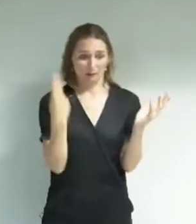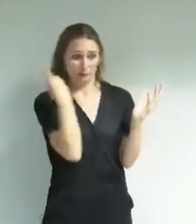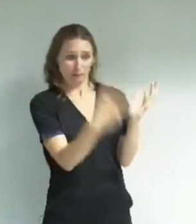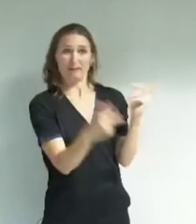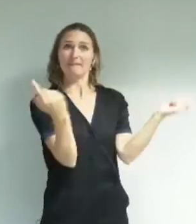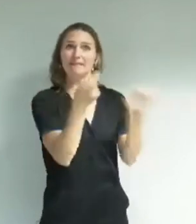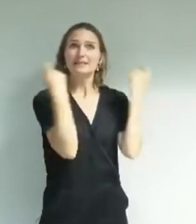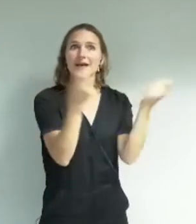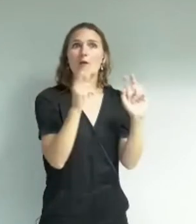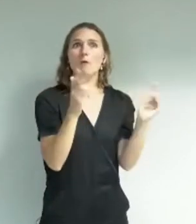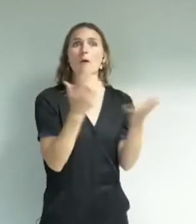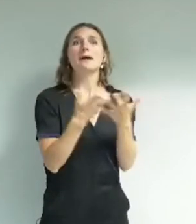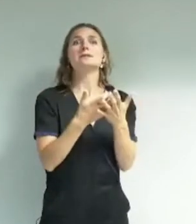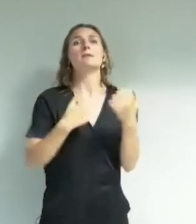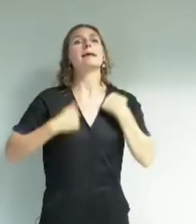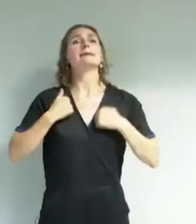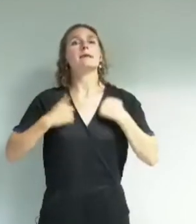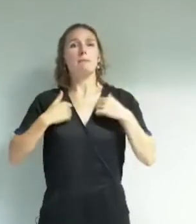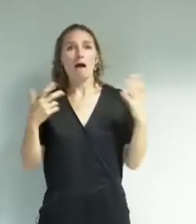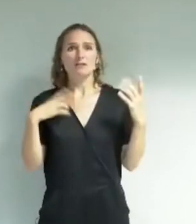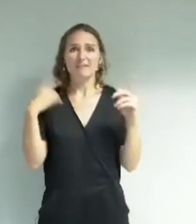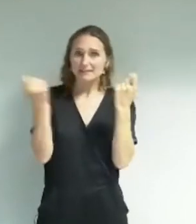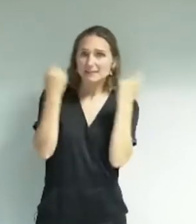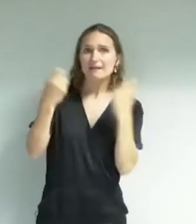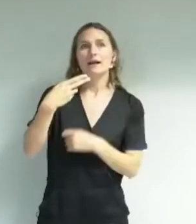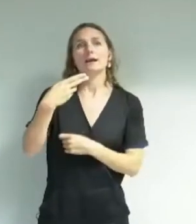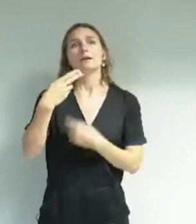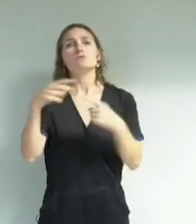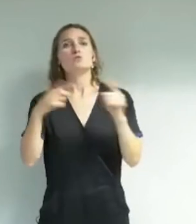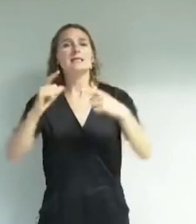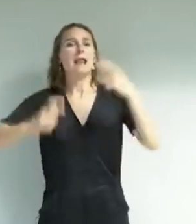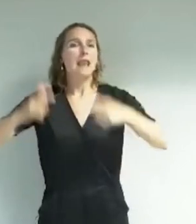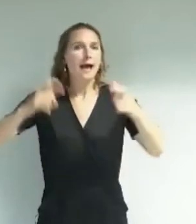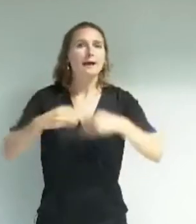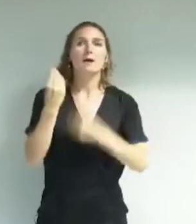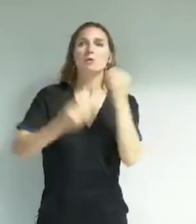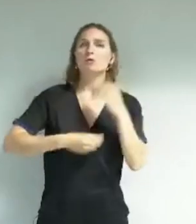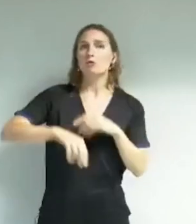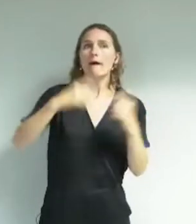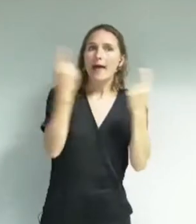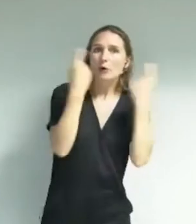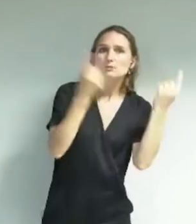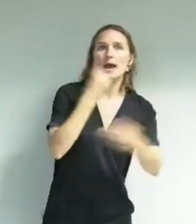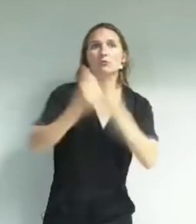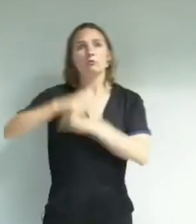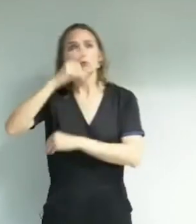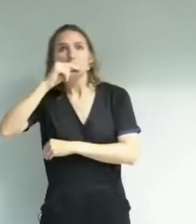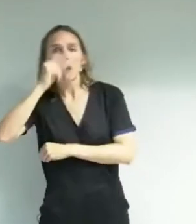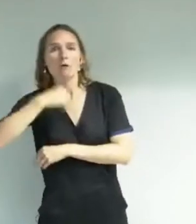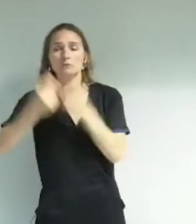'image de Musilac à Aix-les-Bains, du festival de jazz à Vienne, des Franco-le-Folie-de-la-Rochelle, de la Folle-Journée à Nantes ? Et j'en passe.